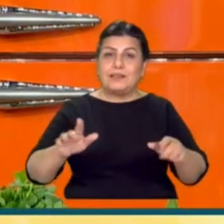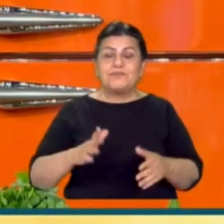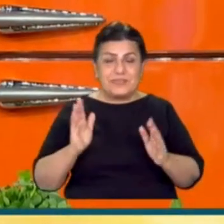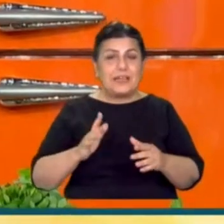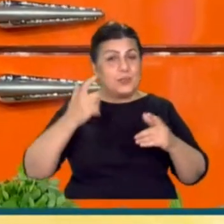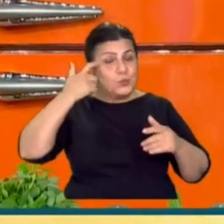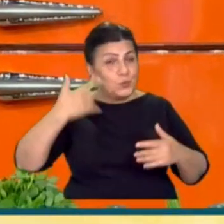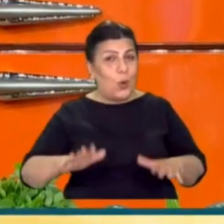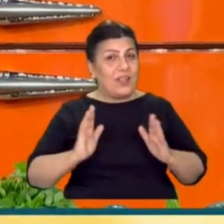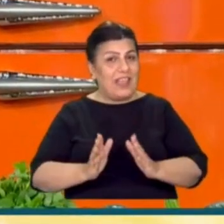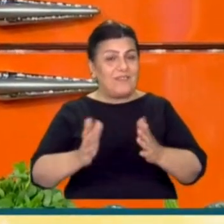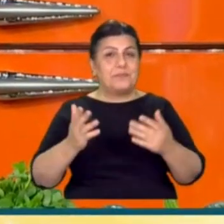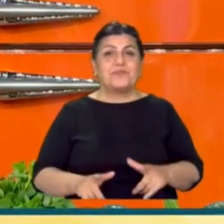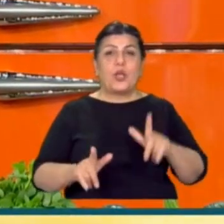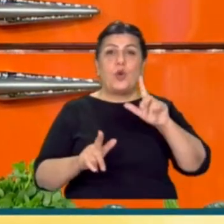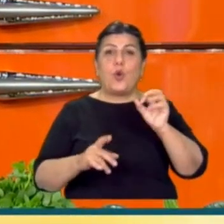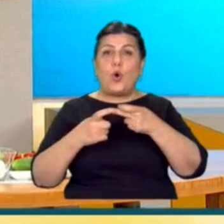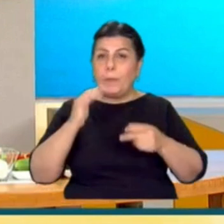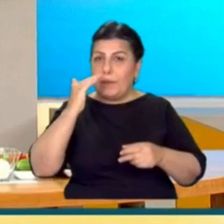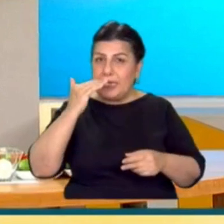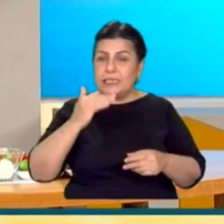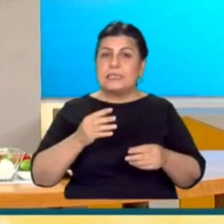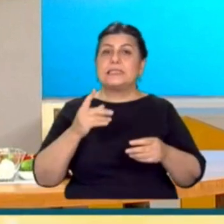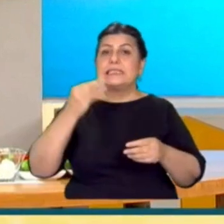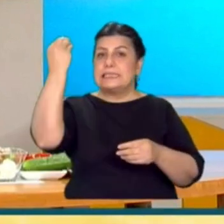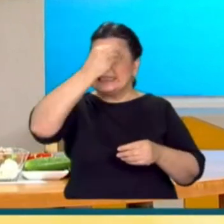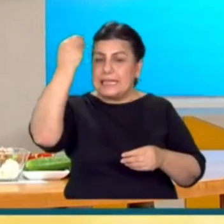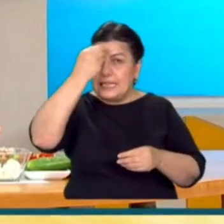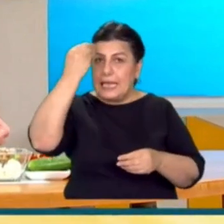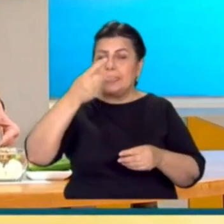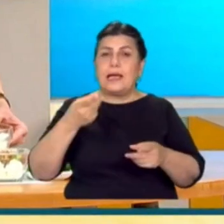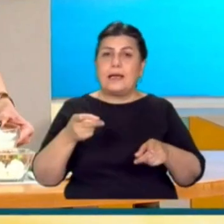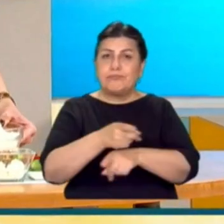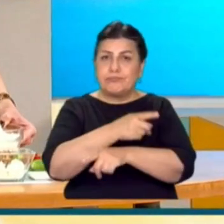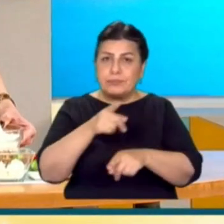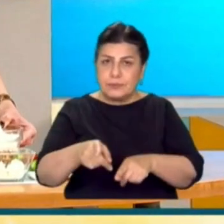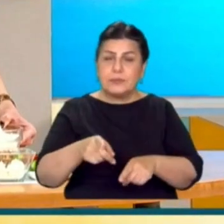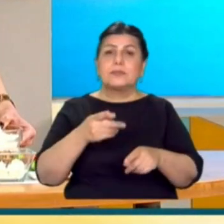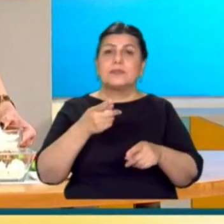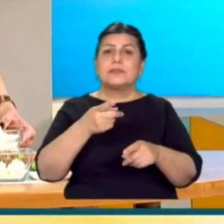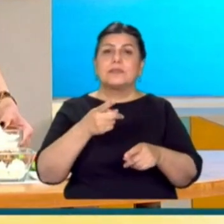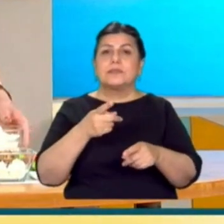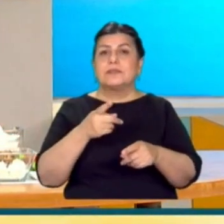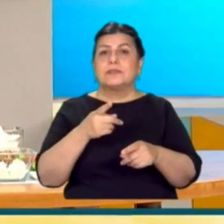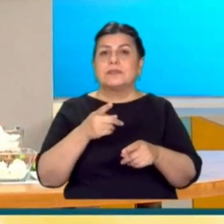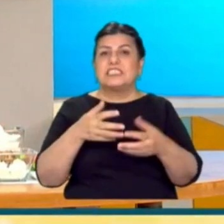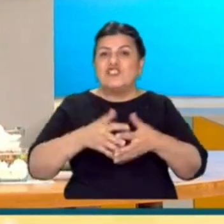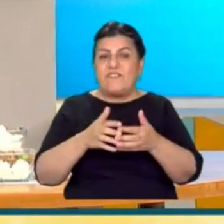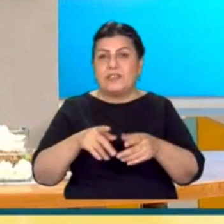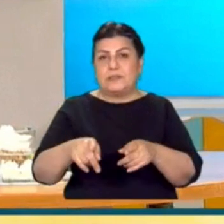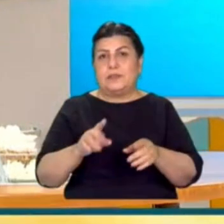Tamam. Lor peyniri, salata, yumurta, 2 adet ceviz. Sabah kahvaltıda bu oldu bitti mi? Oldu bitti. Evet, yeterli.